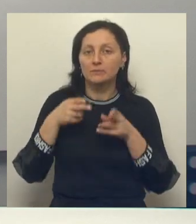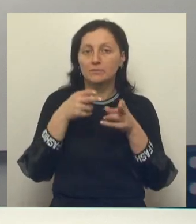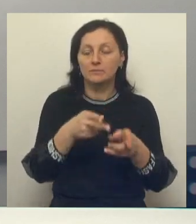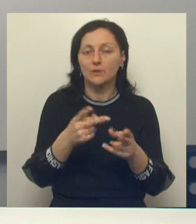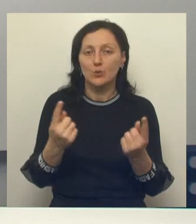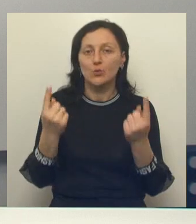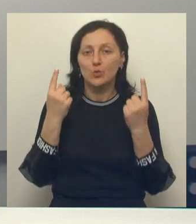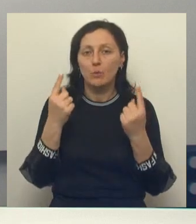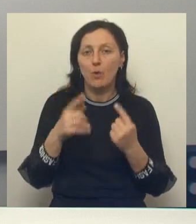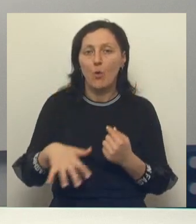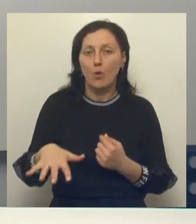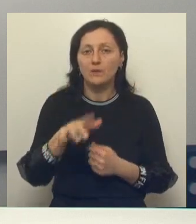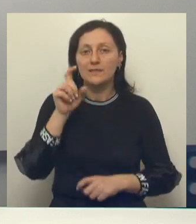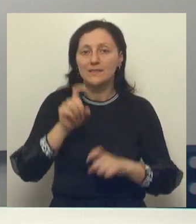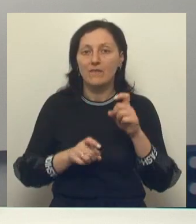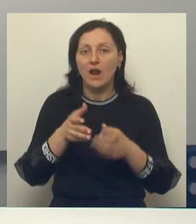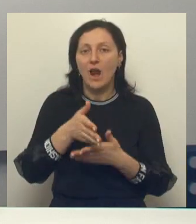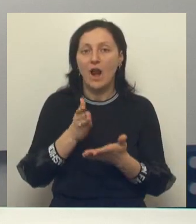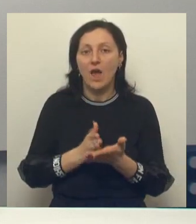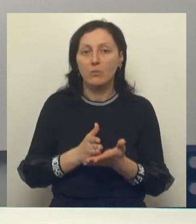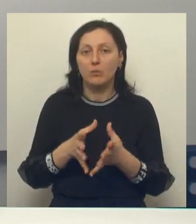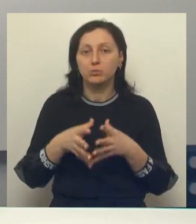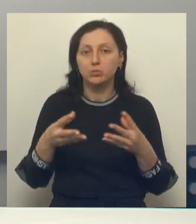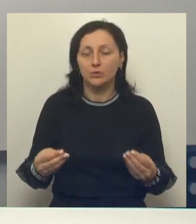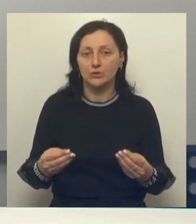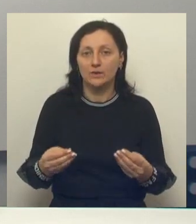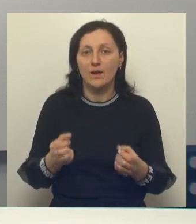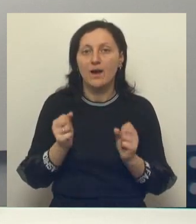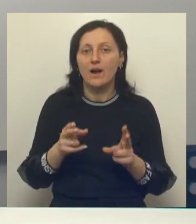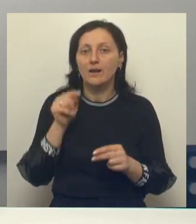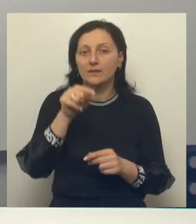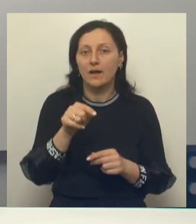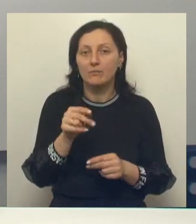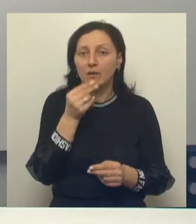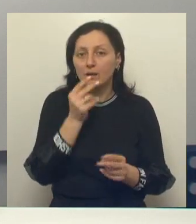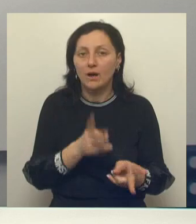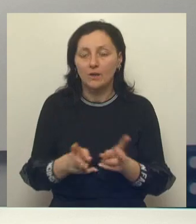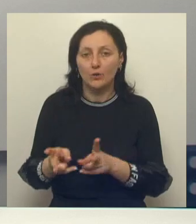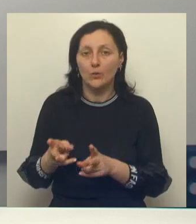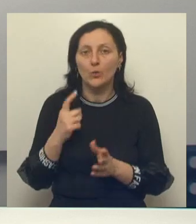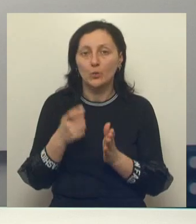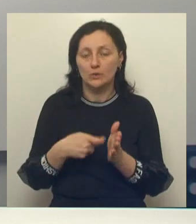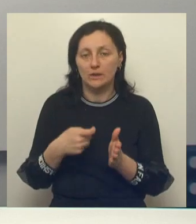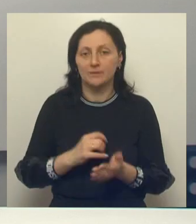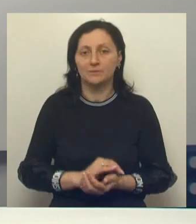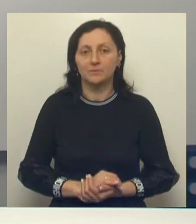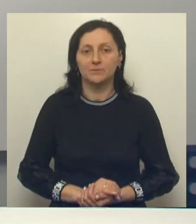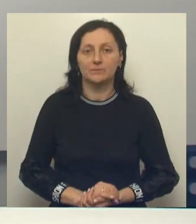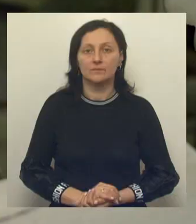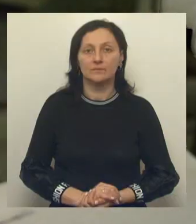крупнейших в области заводов хлебобулочных изделий. Как там готовят угощения к празднику, узнала Светлана Гмыря.